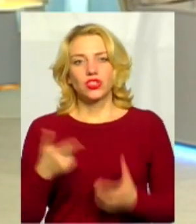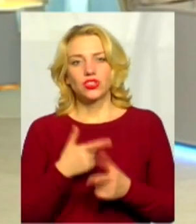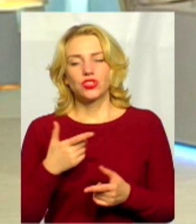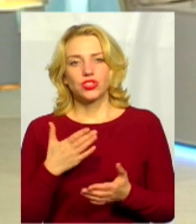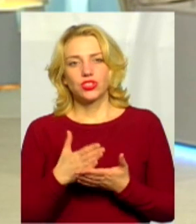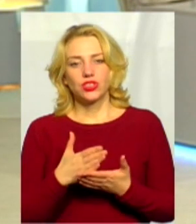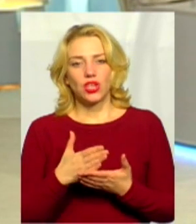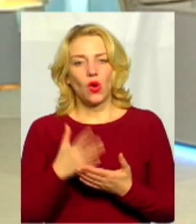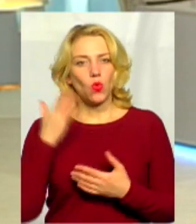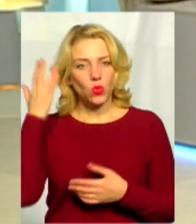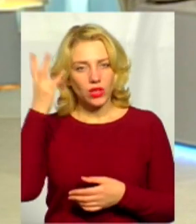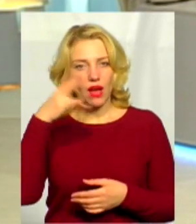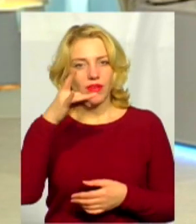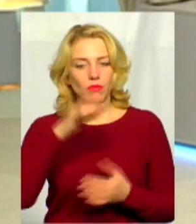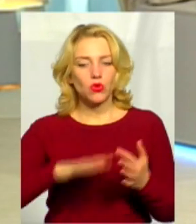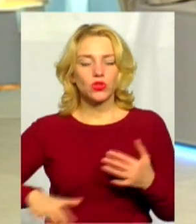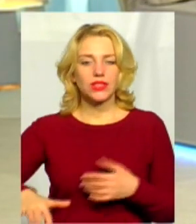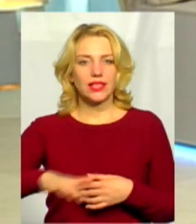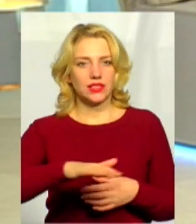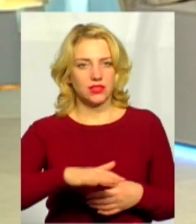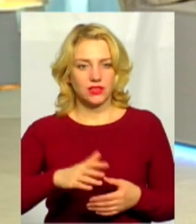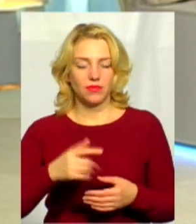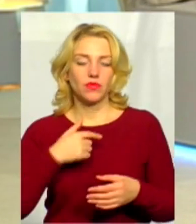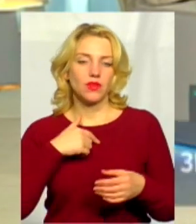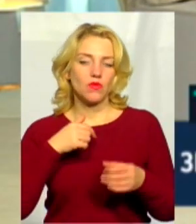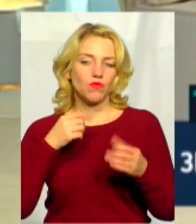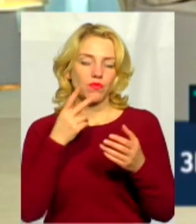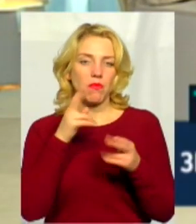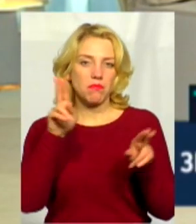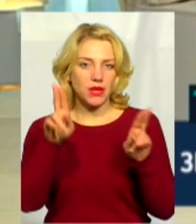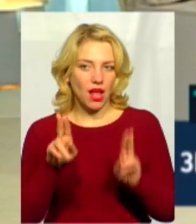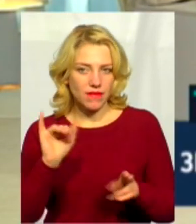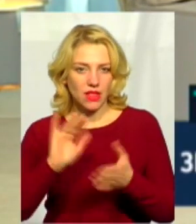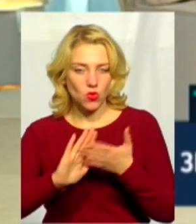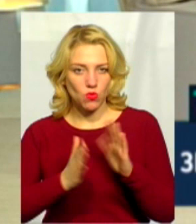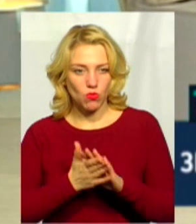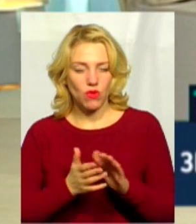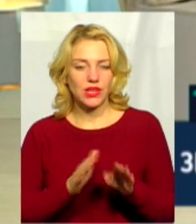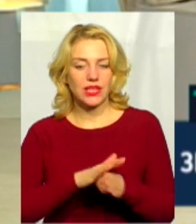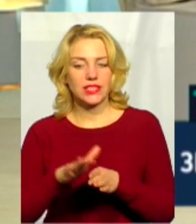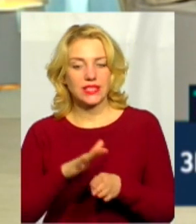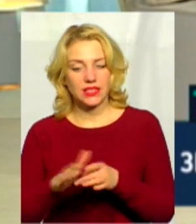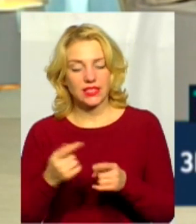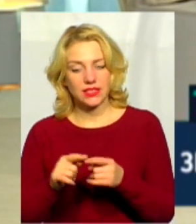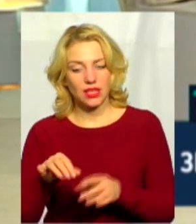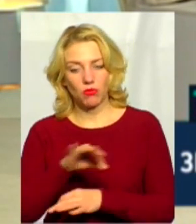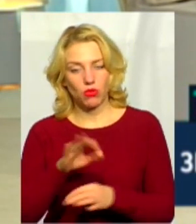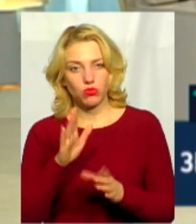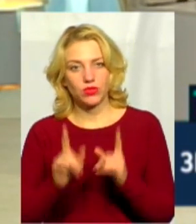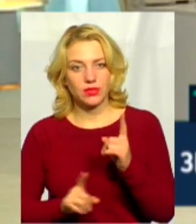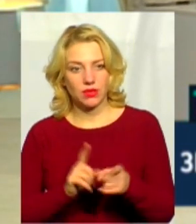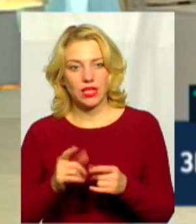Слід зауважити, що правила і умови реалізації таких проєктів, вони будуть змінені. Якщо зараз ми маємо просто